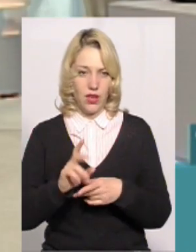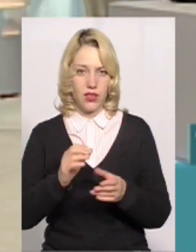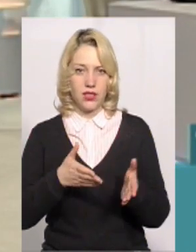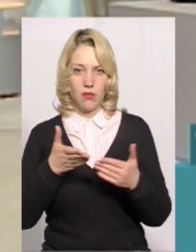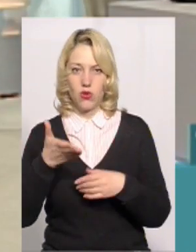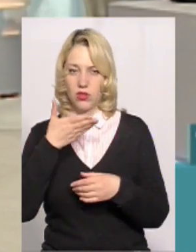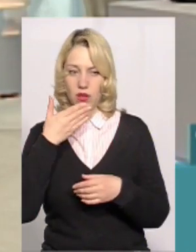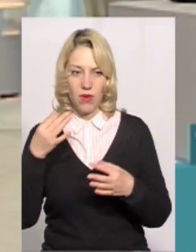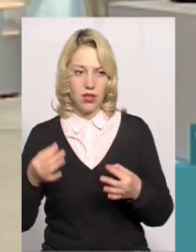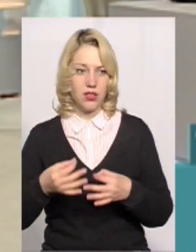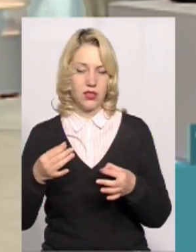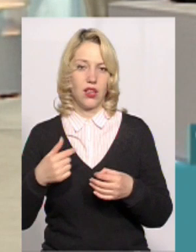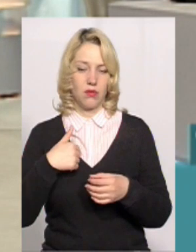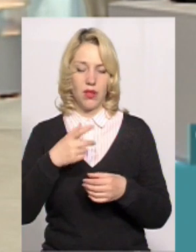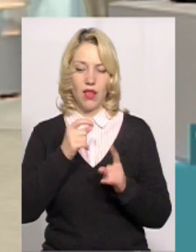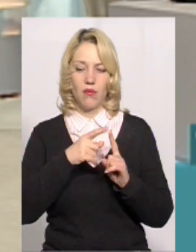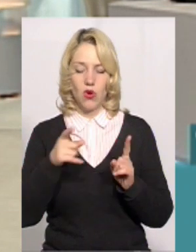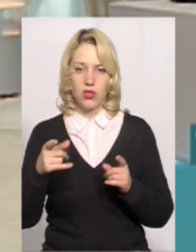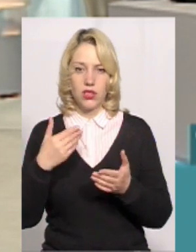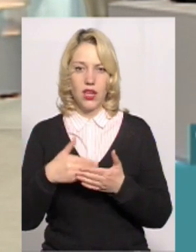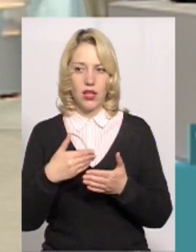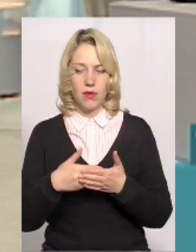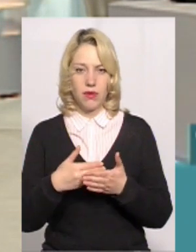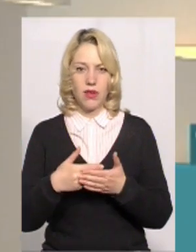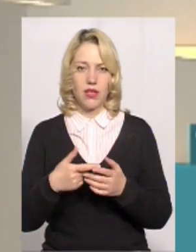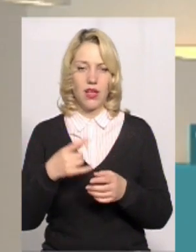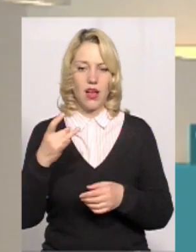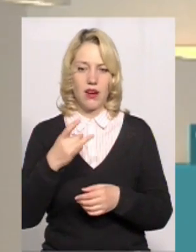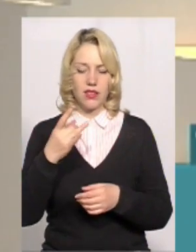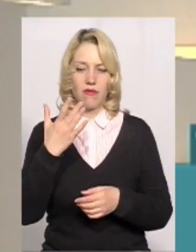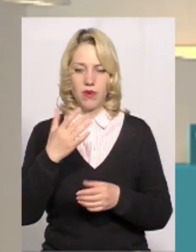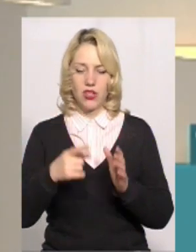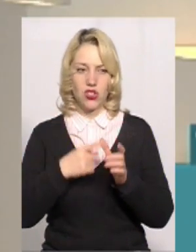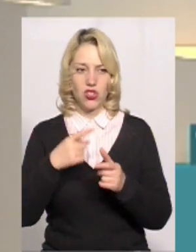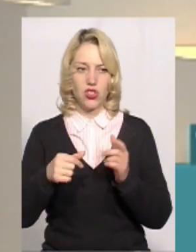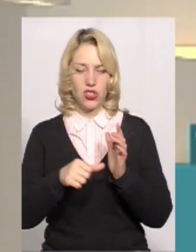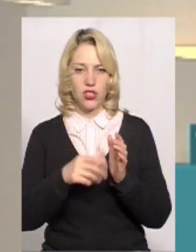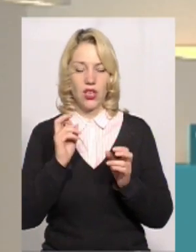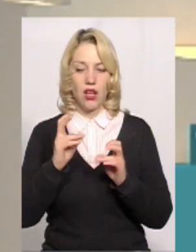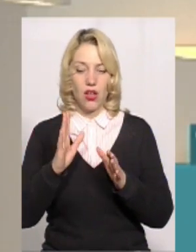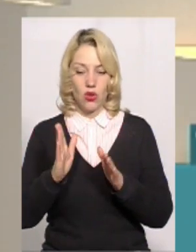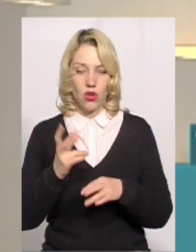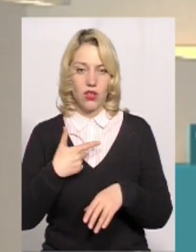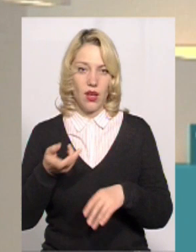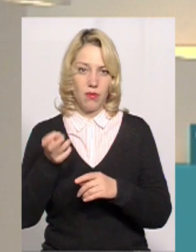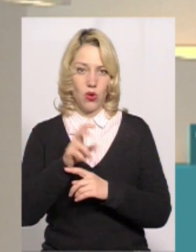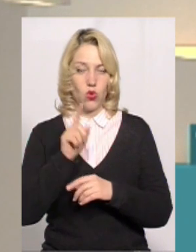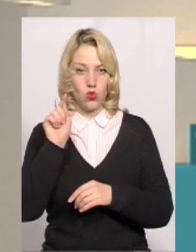запрошують, немає ніяких. Вже ми напротязі, наверное, разів 5 чи 6, як тільки я приходжу сюди